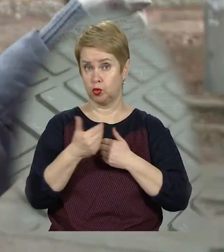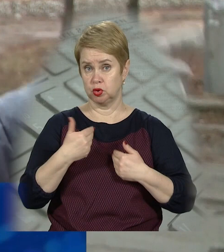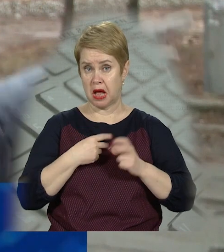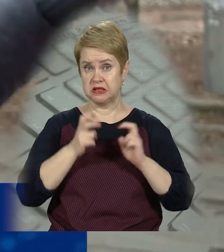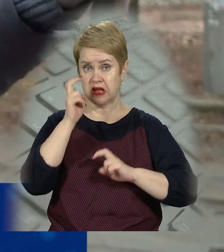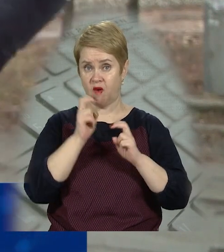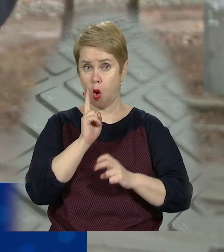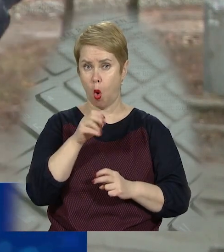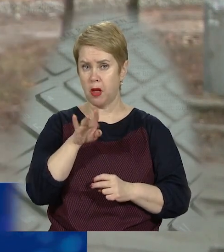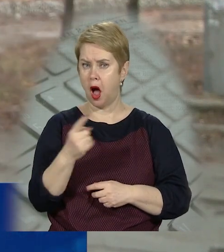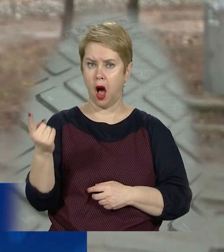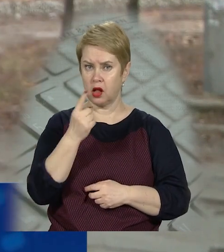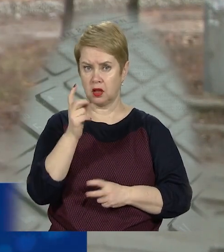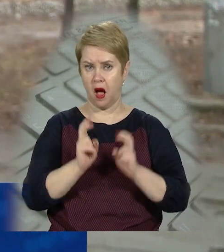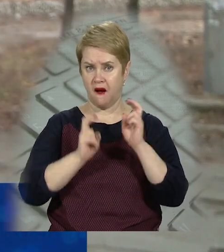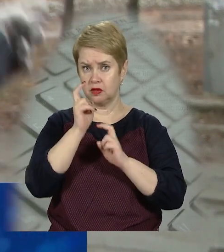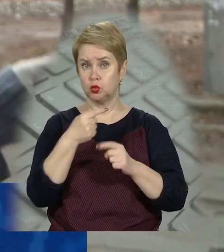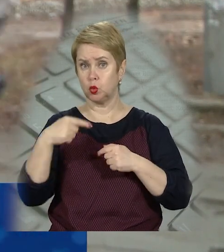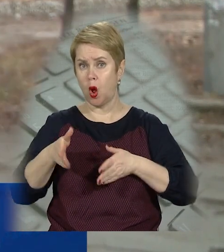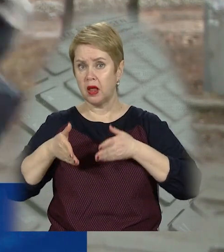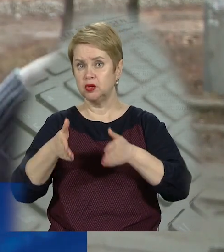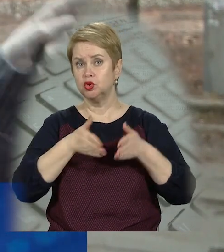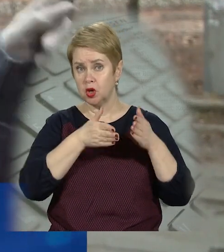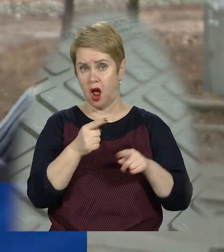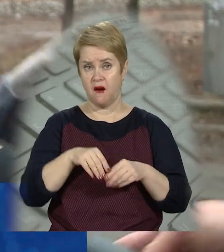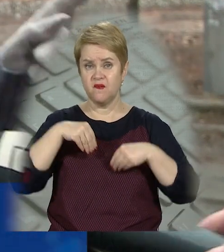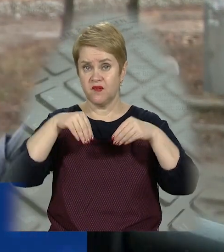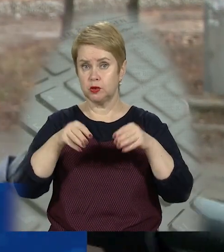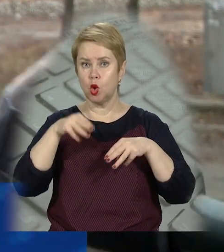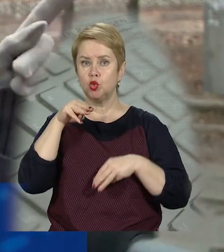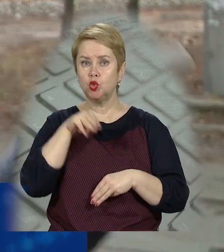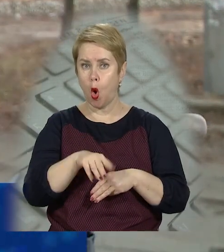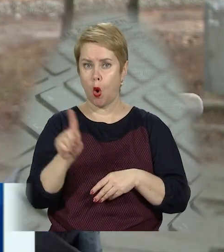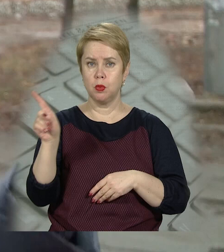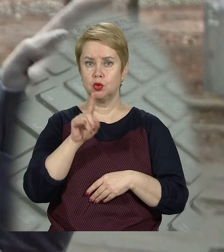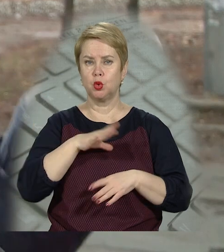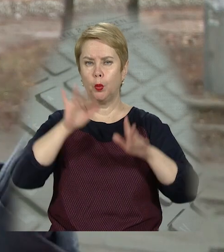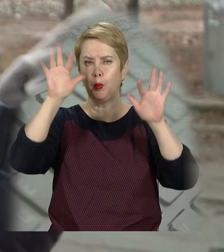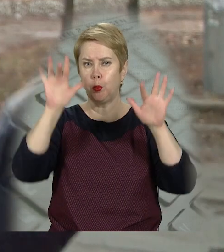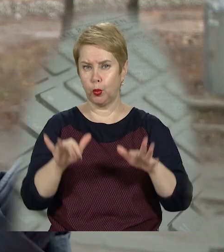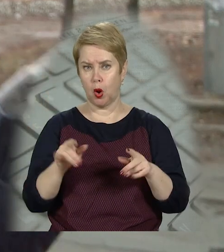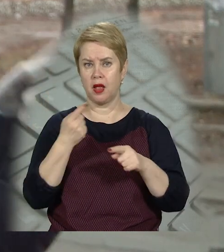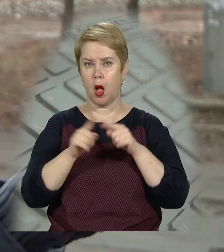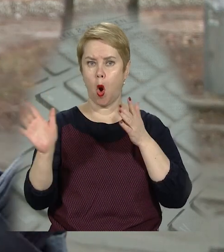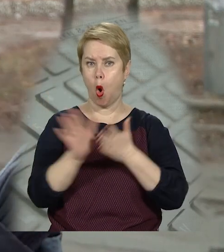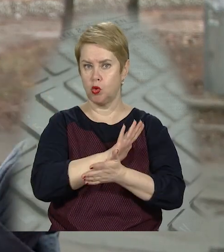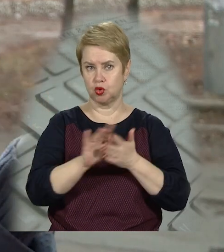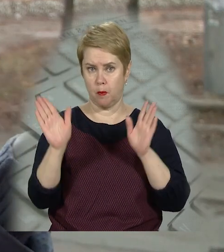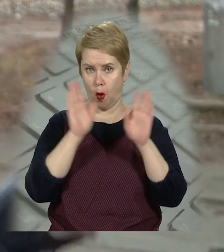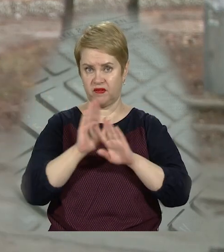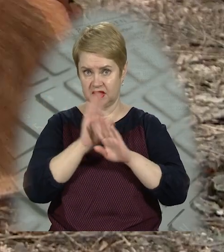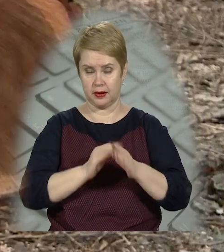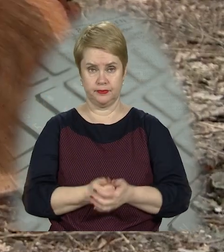із нами завод Комінтерна. Один автошлях, інший автошлях. Висадили тополь для того, щоб пухом хоча б якось очищати